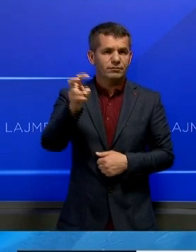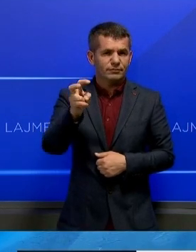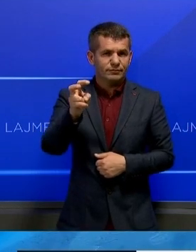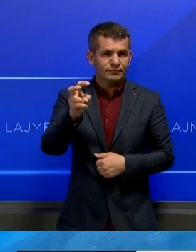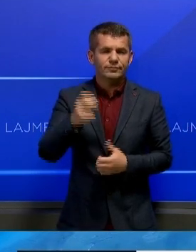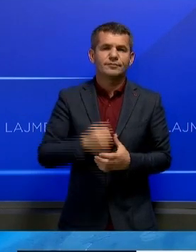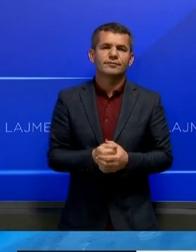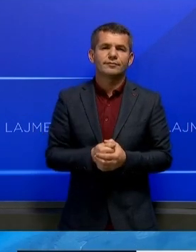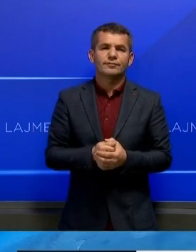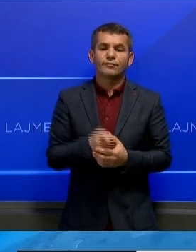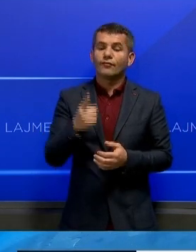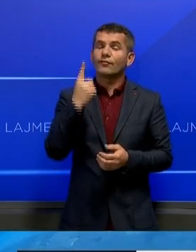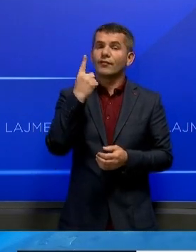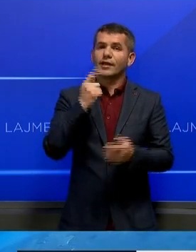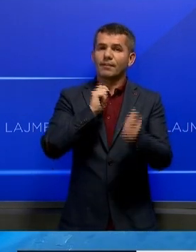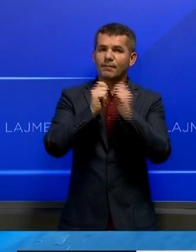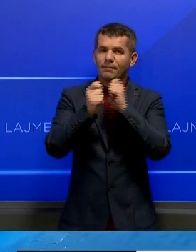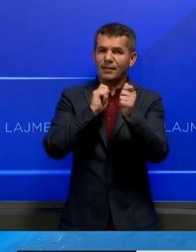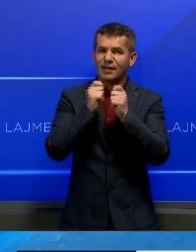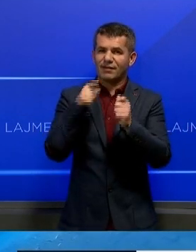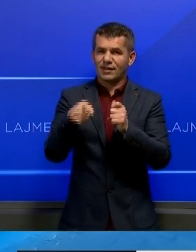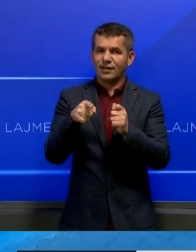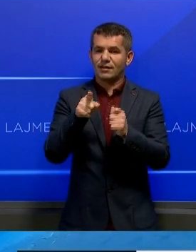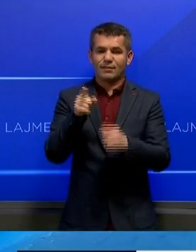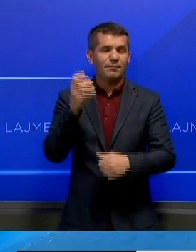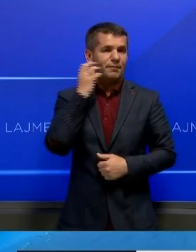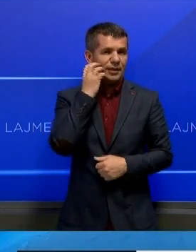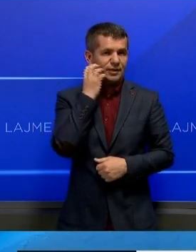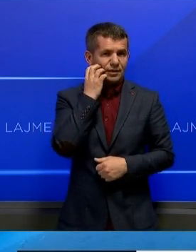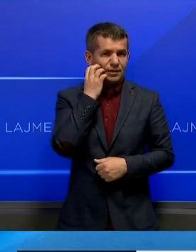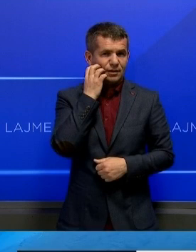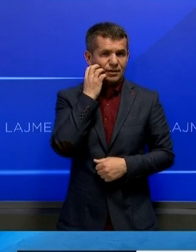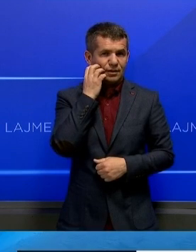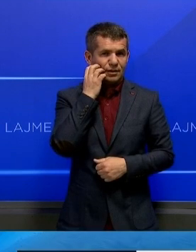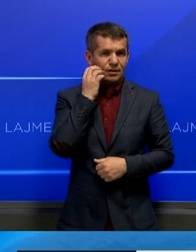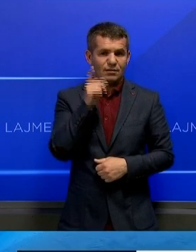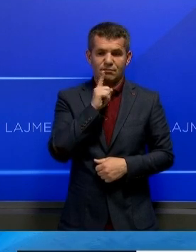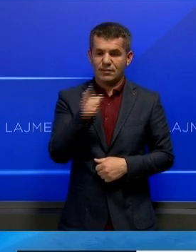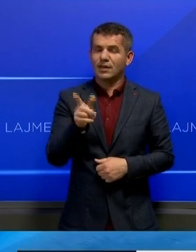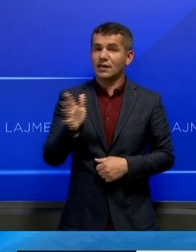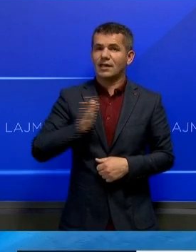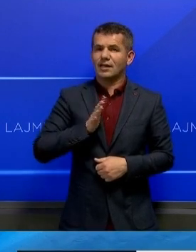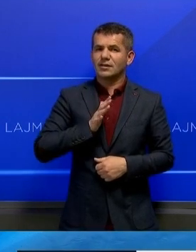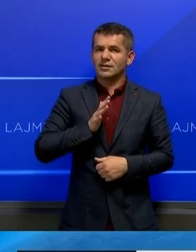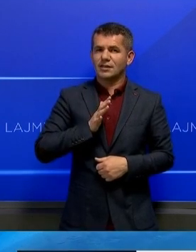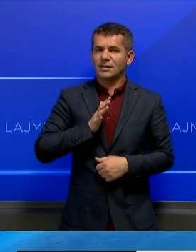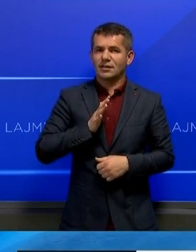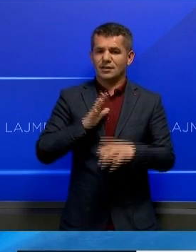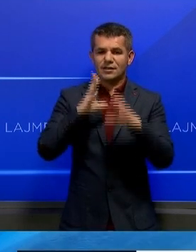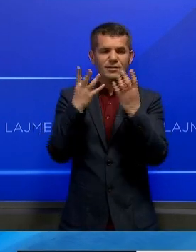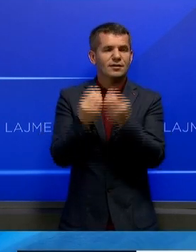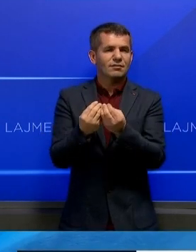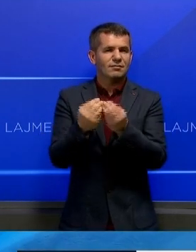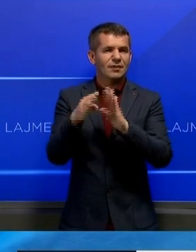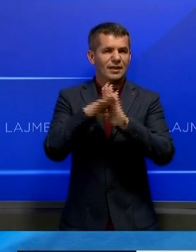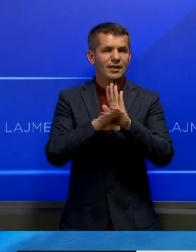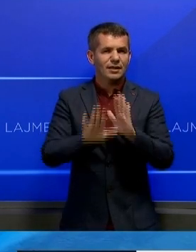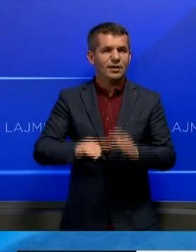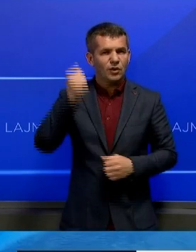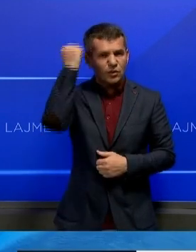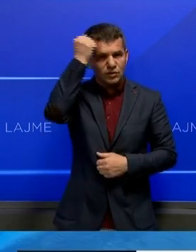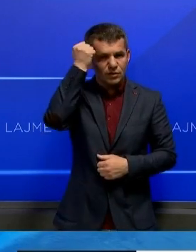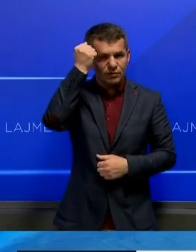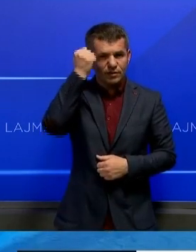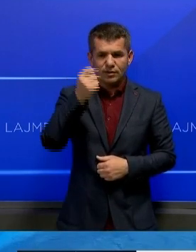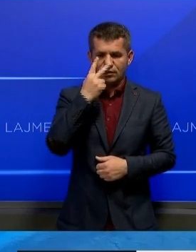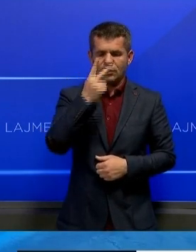një marveshje e til e Bruxelles i të nënë fundament frimin e kushtetutës tonë,